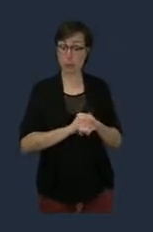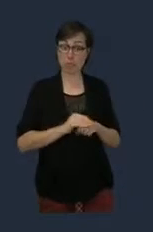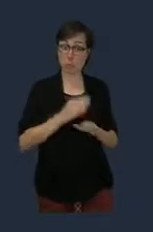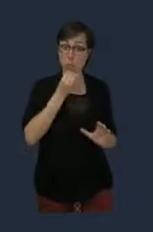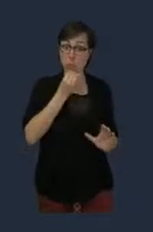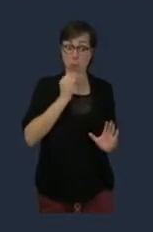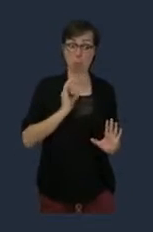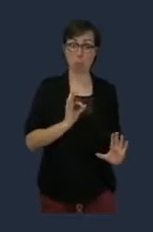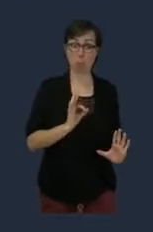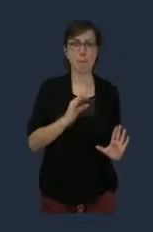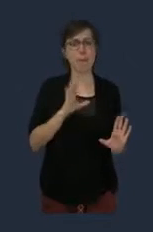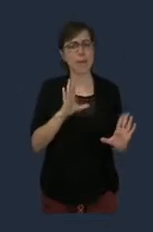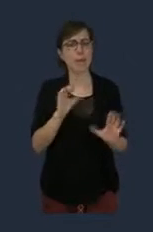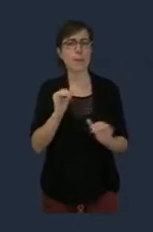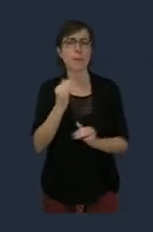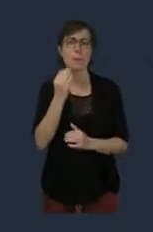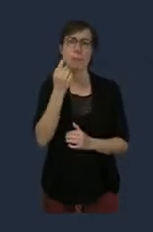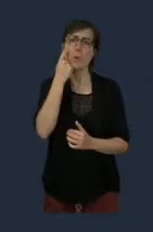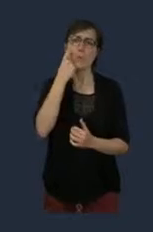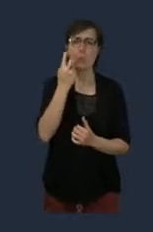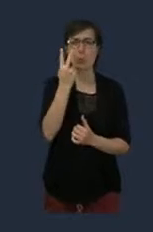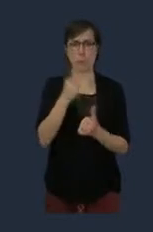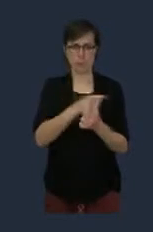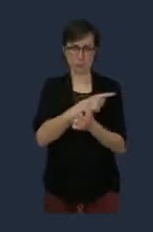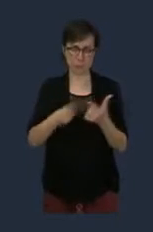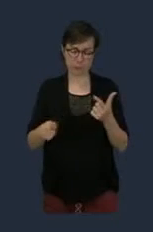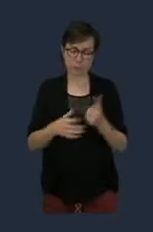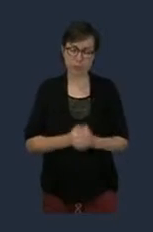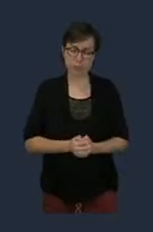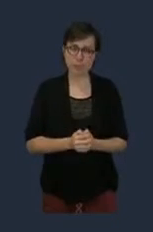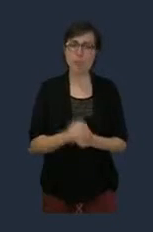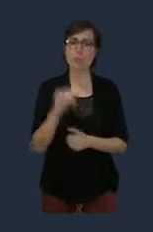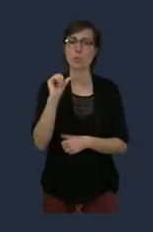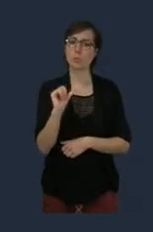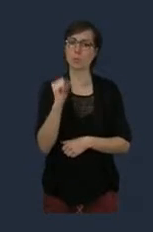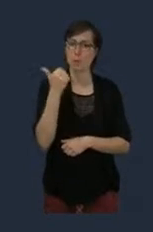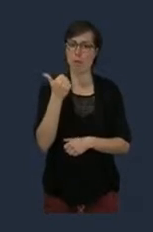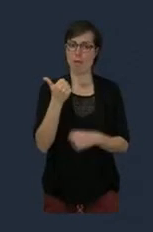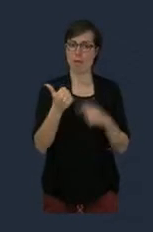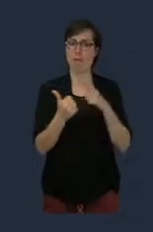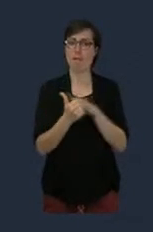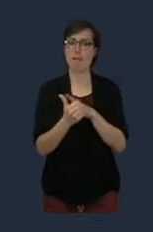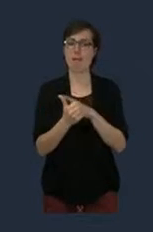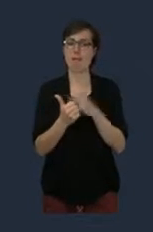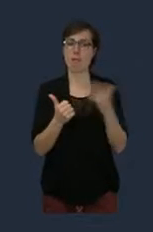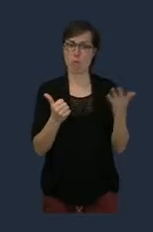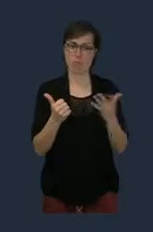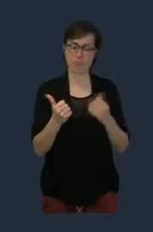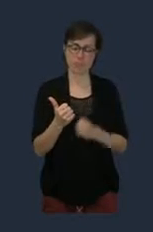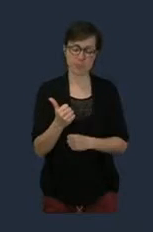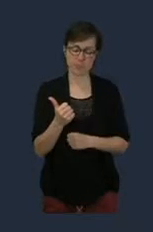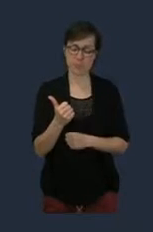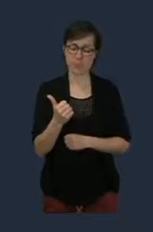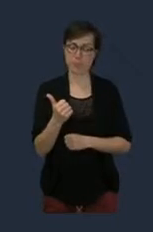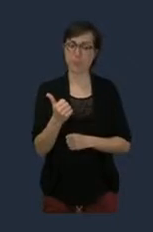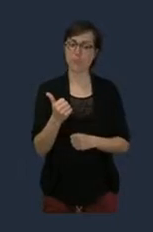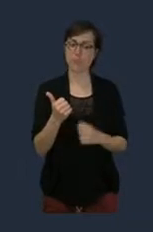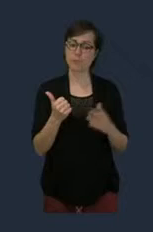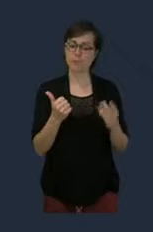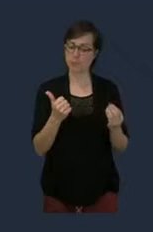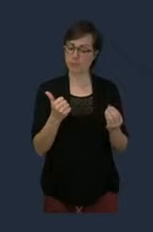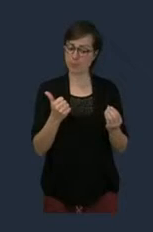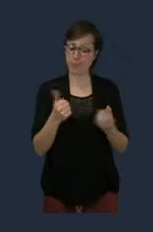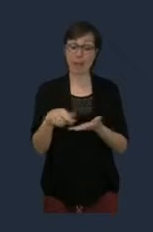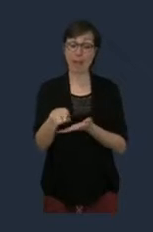il appelle deux observations. La première observation, c'est que la